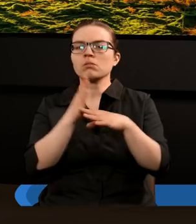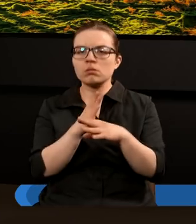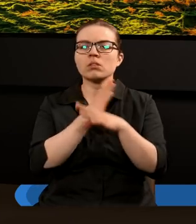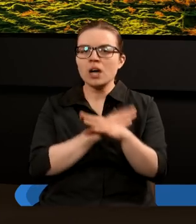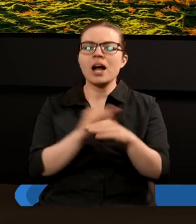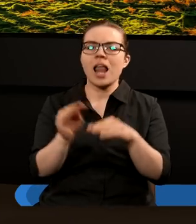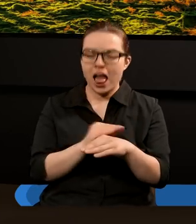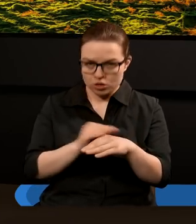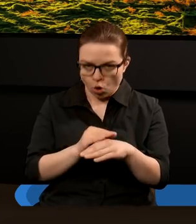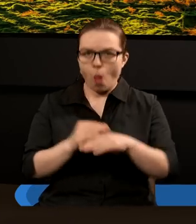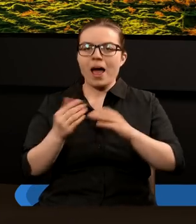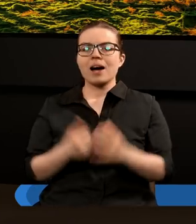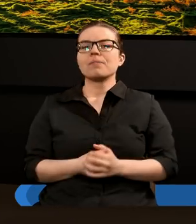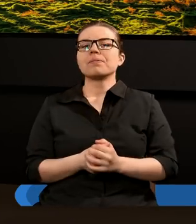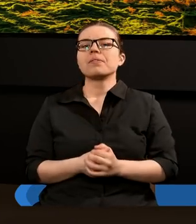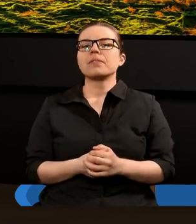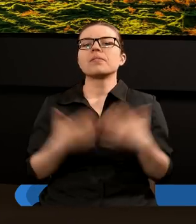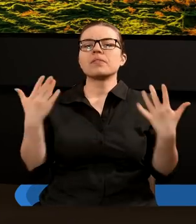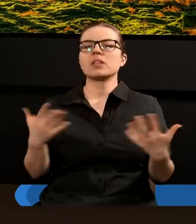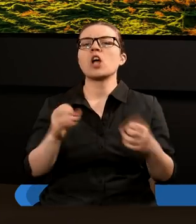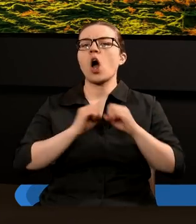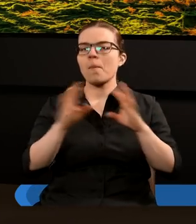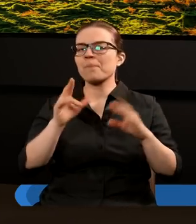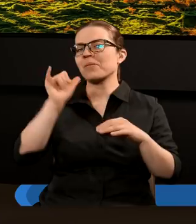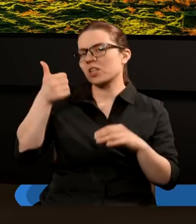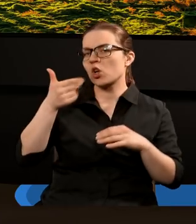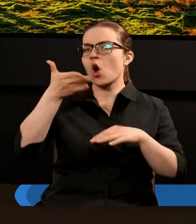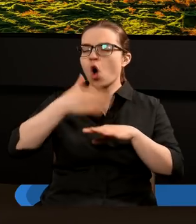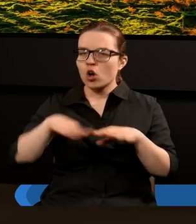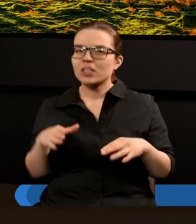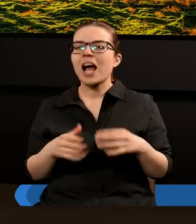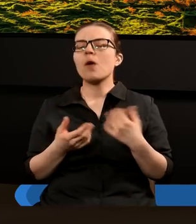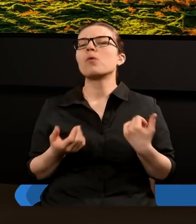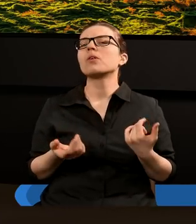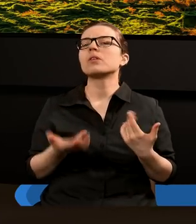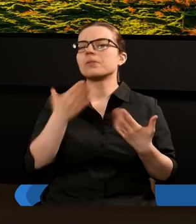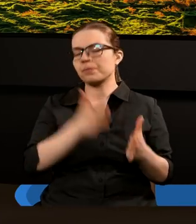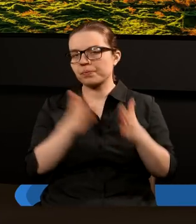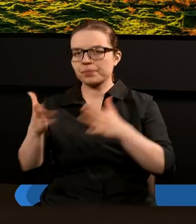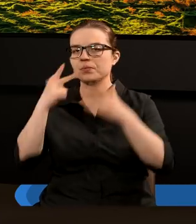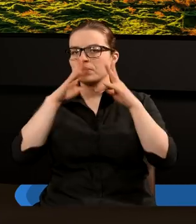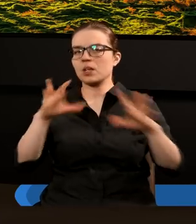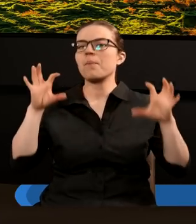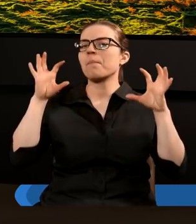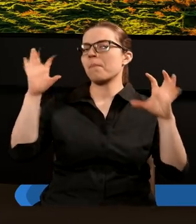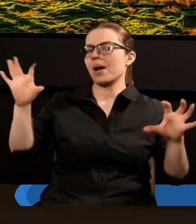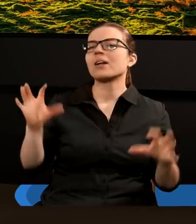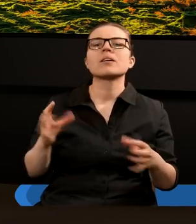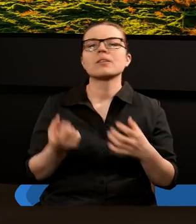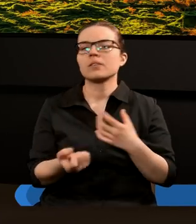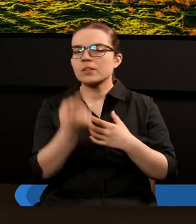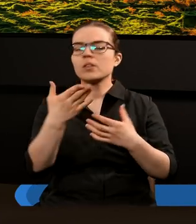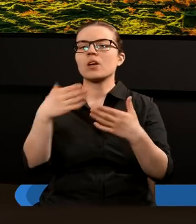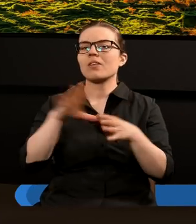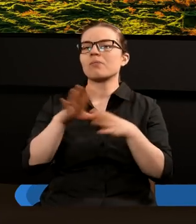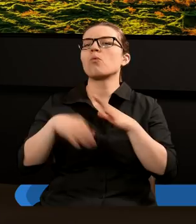Kolejne teksty objawienia XIII rozdziału pokazują, że kolejna bestia pojawia się na